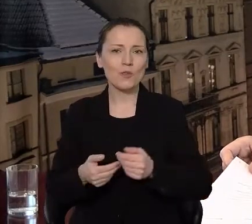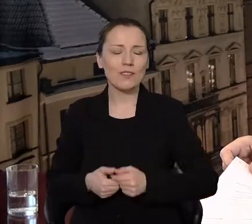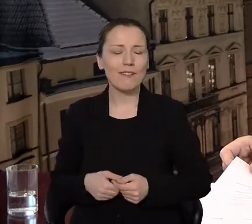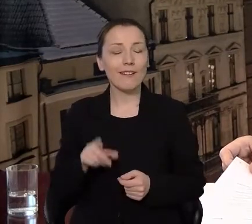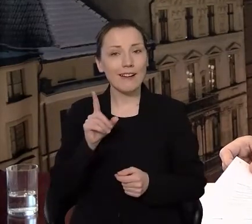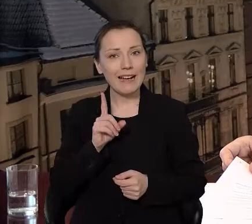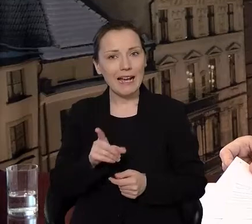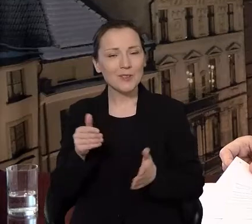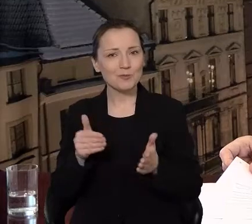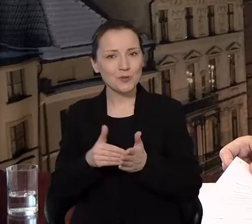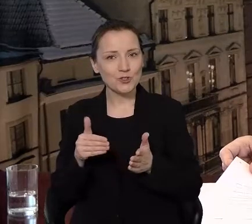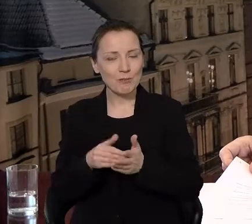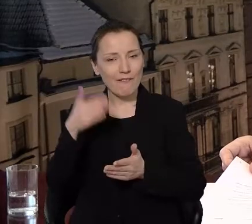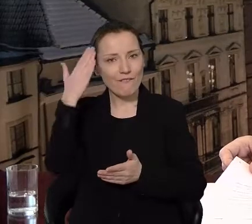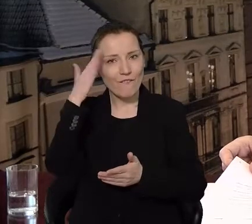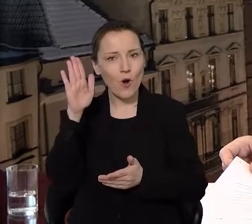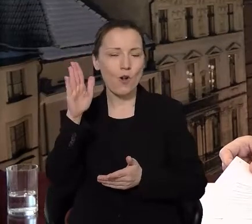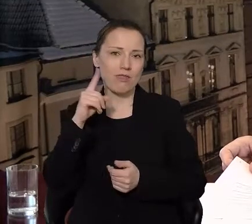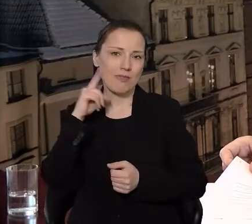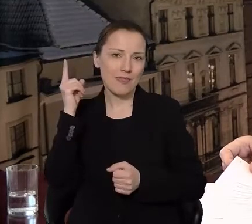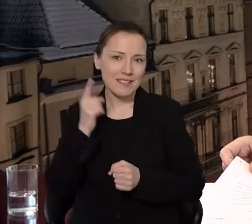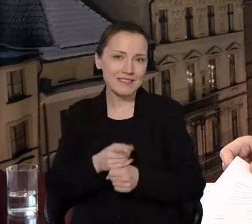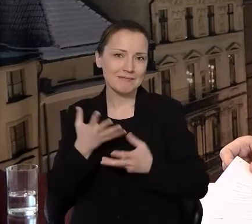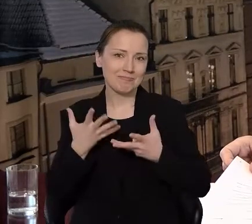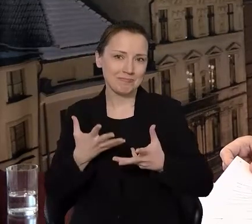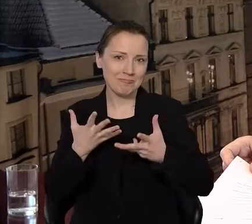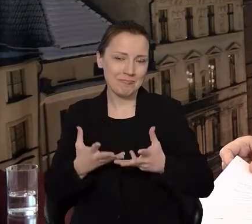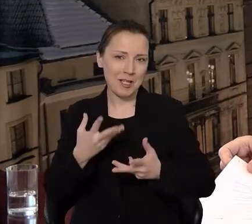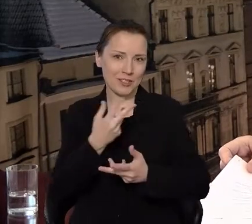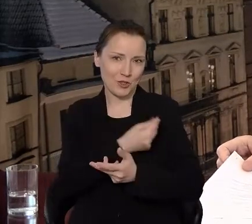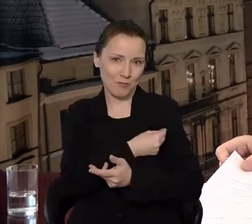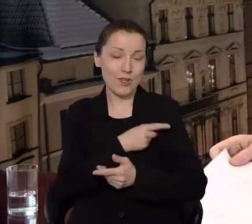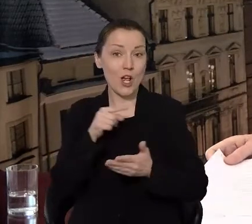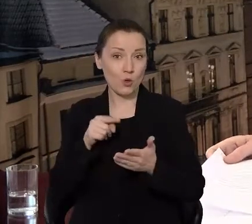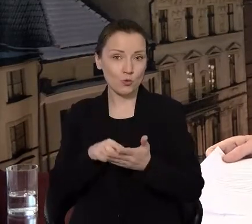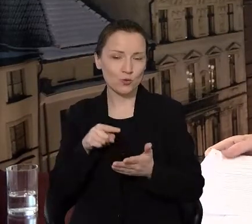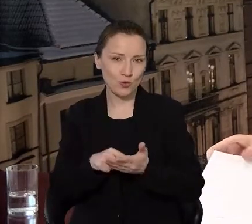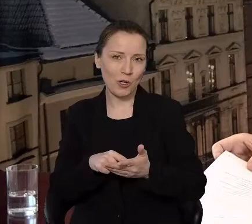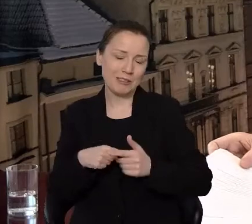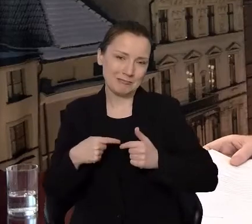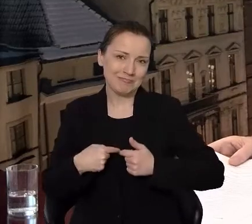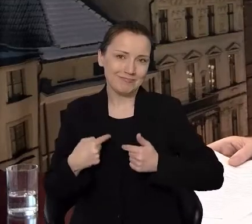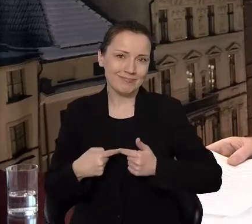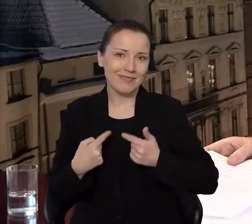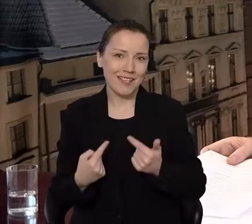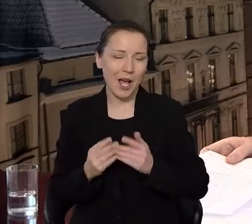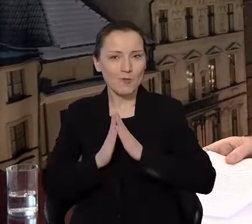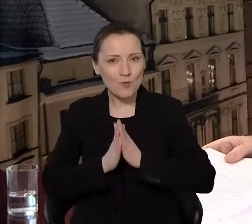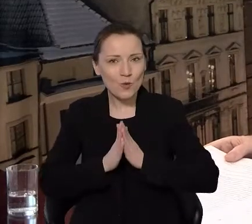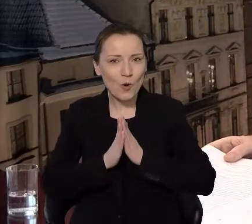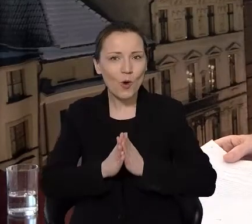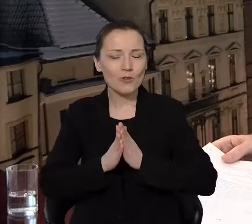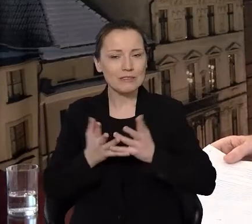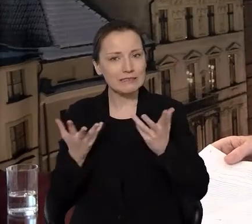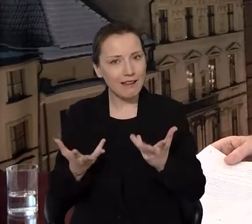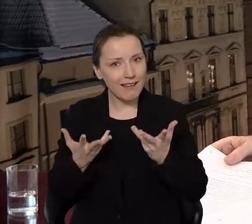jedyne, co jest potrzebne, to wola, decyzja, chęć zaszczepienia. I to jest coś, o co proszę, do